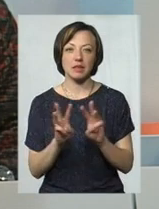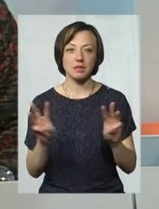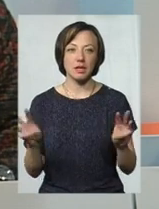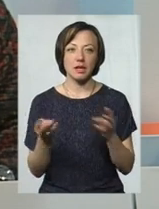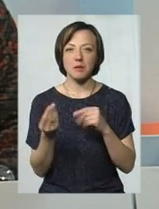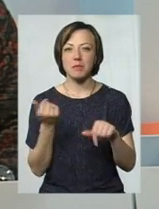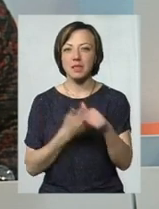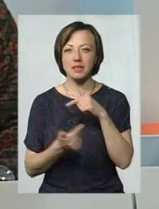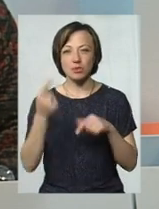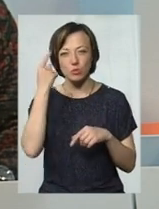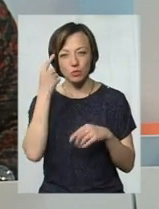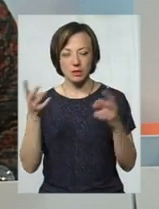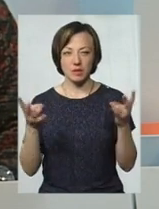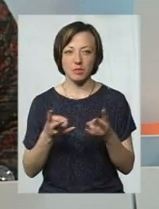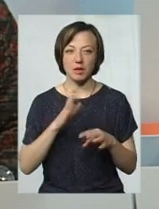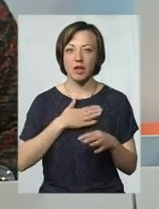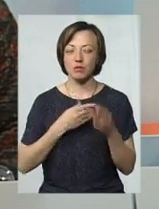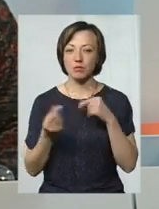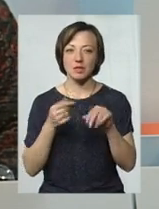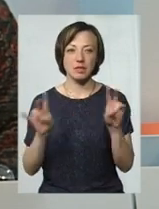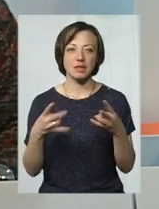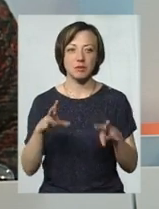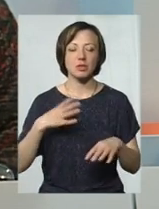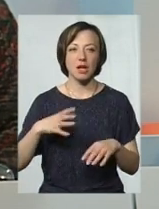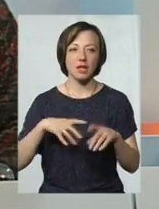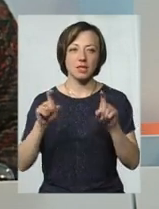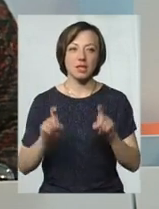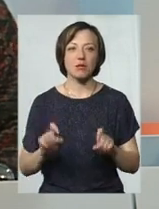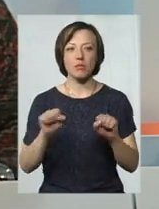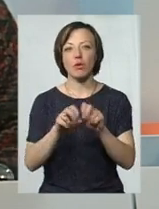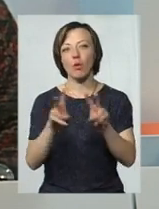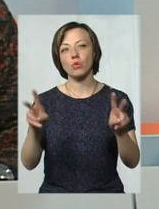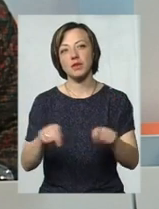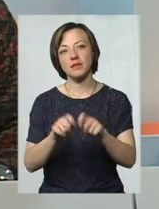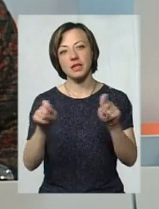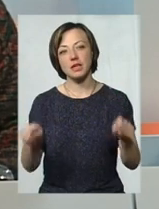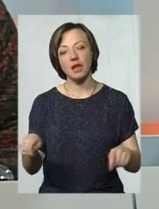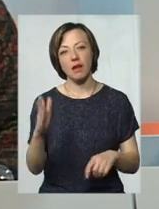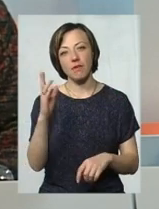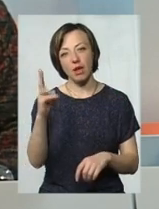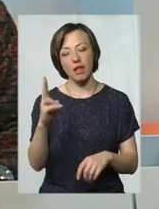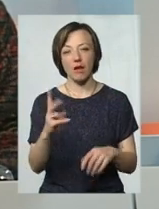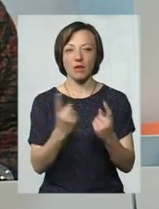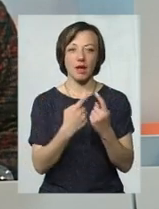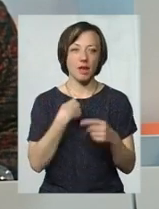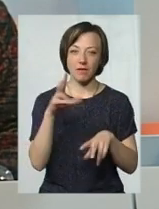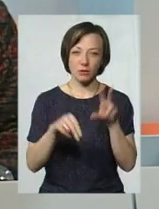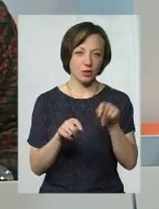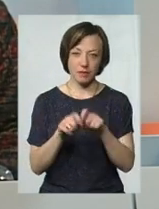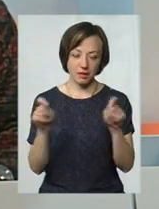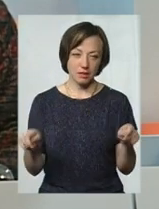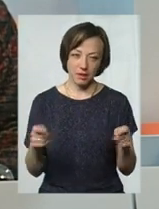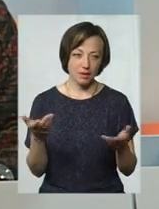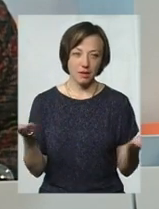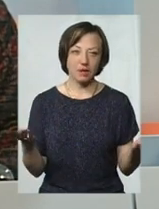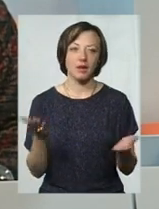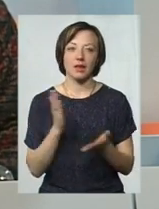бізнес-моделі ми треба думати. І нашому бізнесу не треба там чекати і сидіти, поки, можливо, хтось відкриє ВКонтакті, я рахую, що не відкриють. Але, як